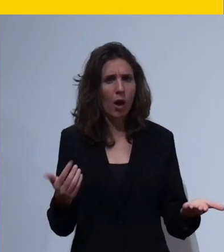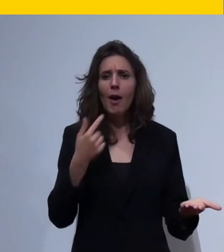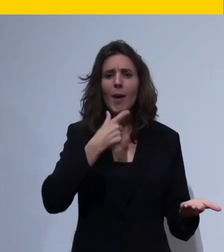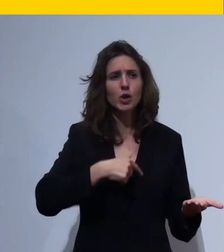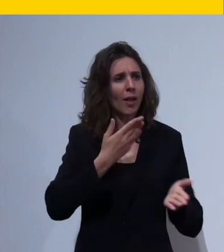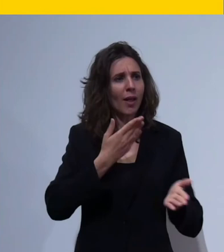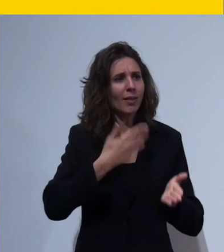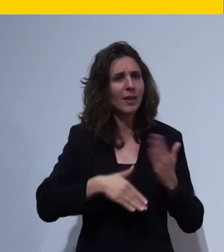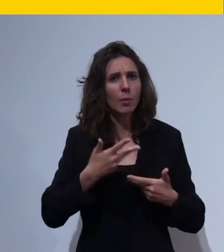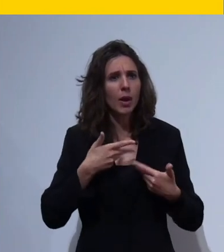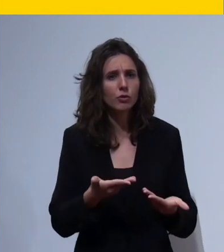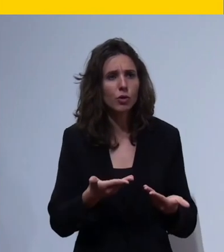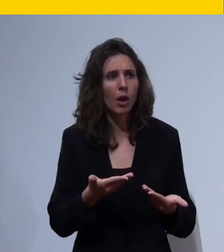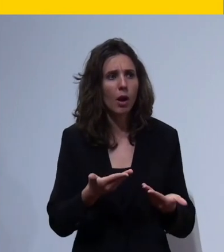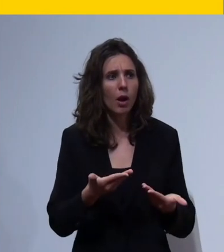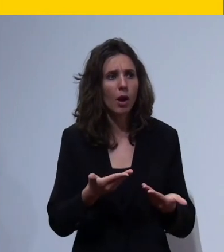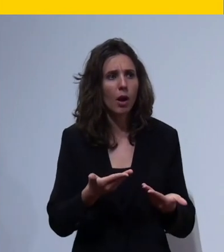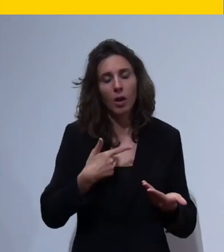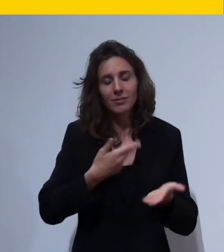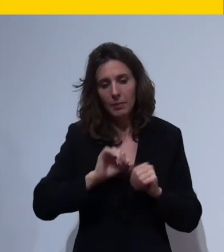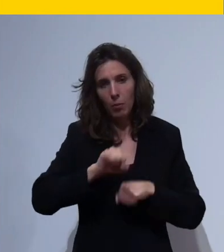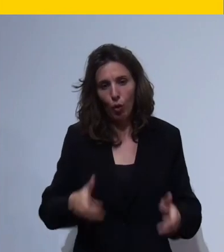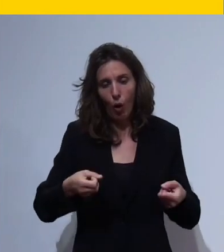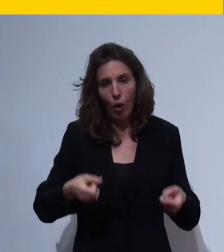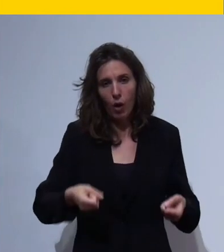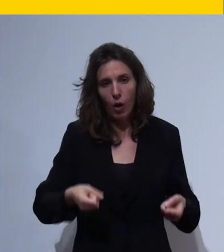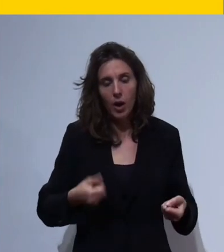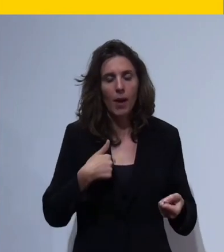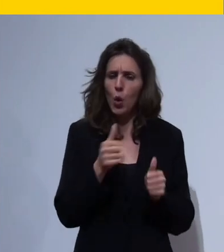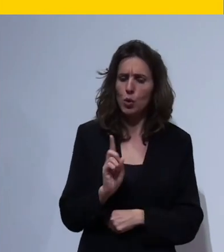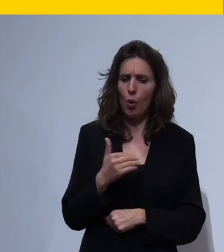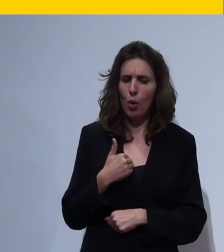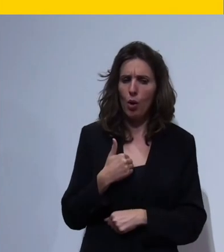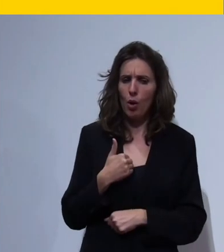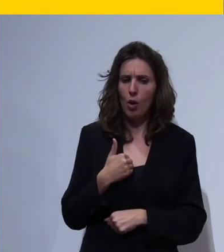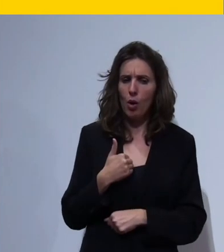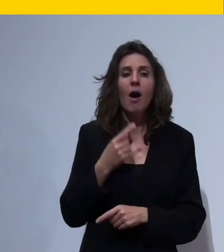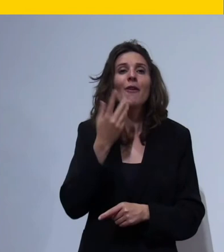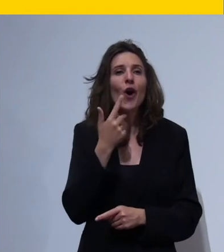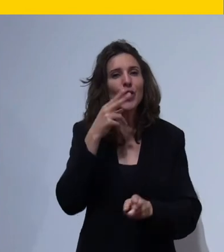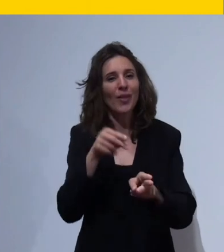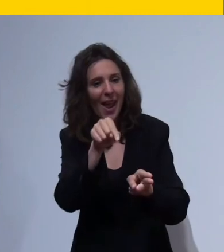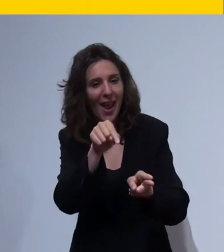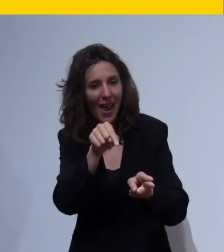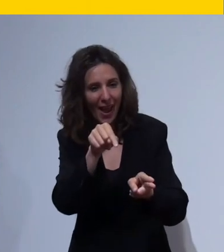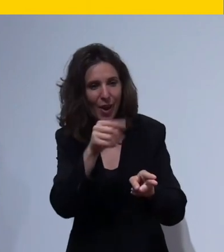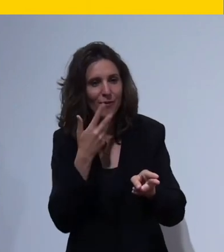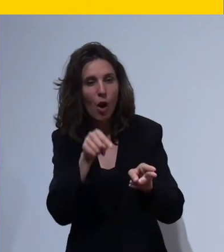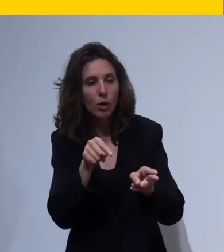disabilità ovviamente parlo motoria ma non solo per prendere un treno e avere la